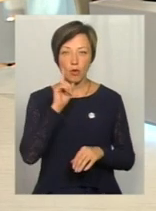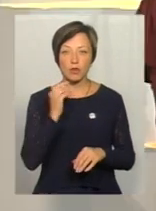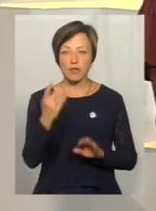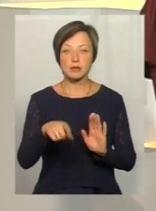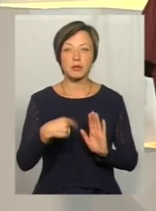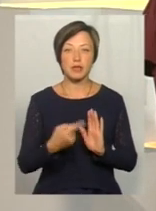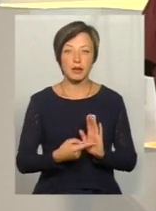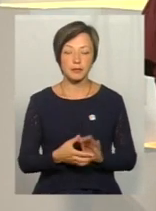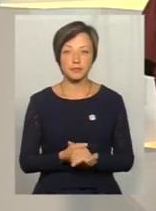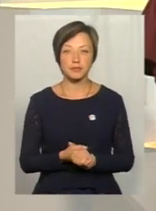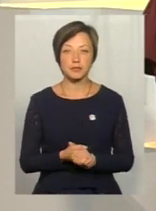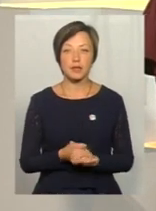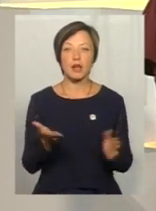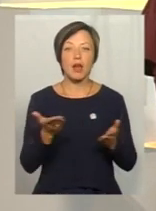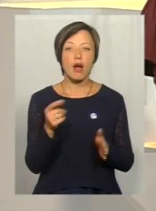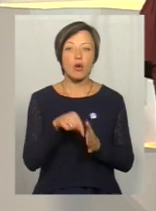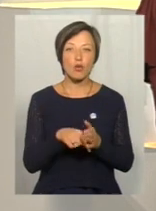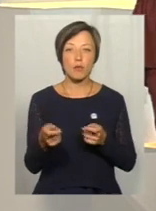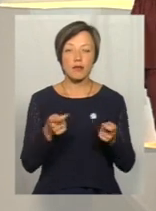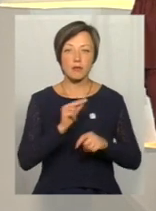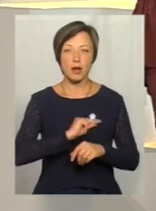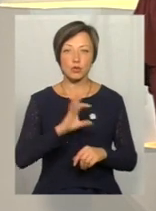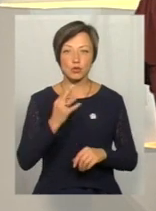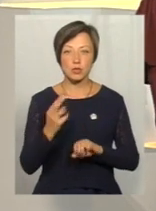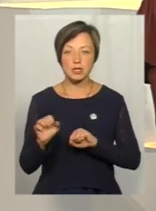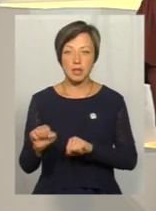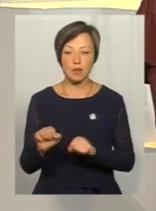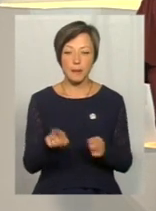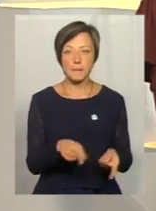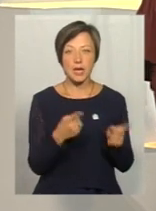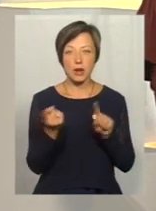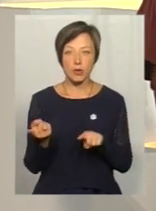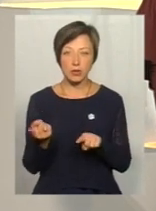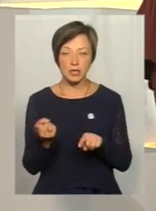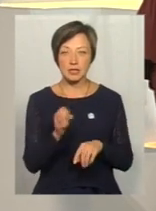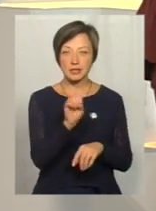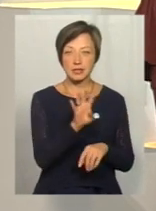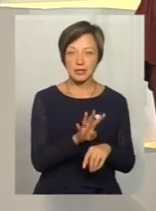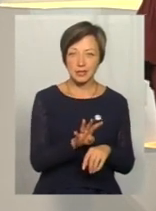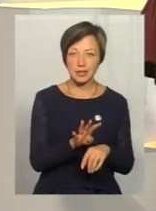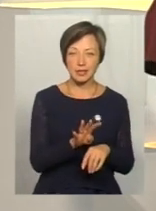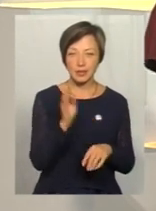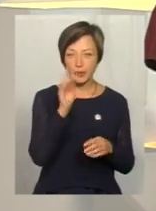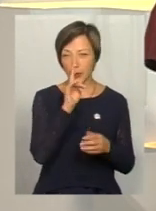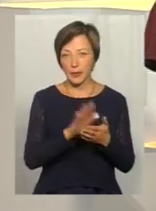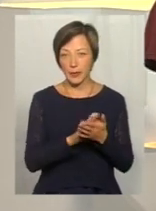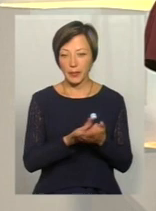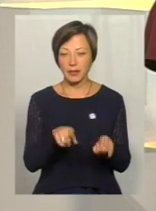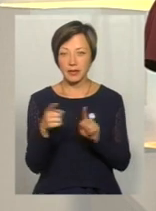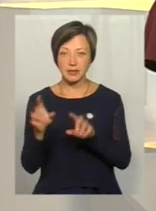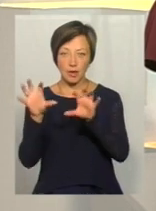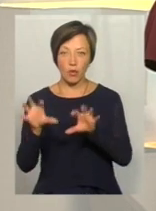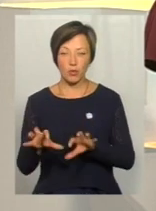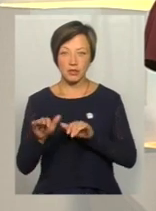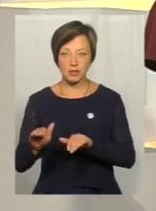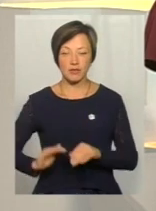питання, от яка роль управління праці і соцзахисту у переході сірих чи чорних швейників у білі? Ну, як